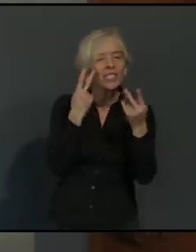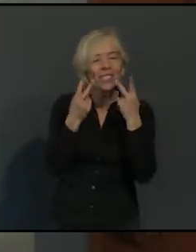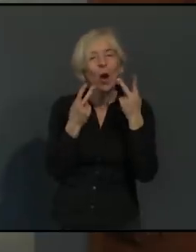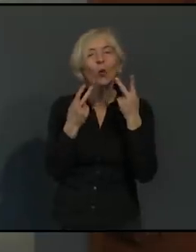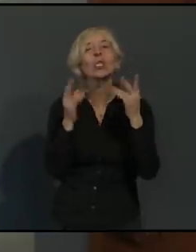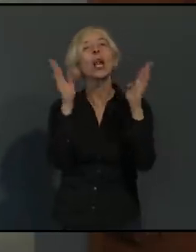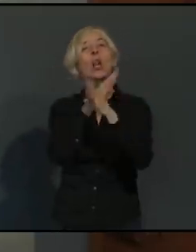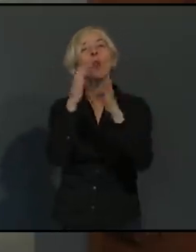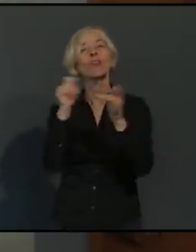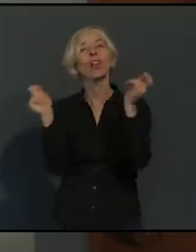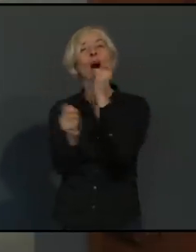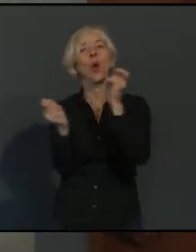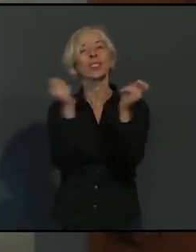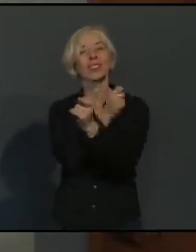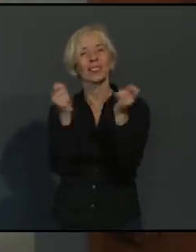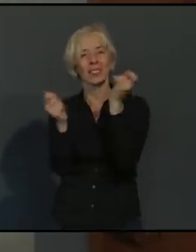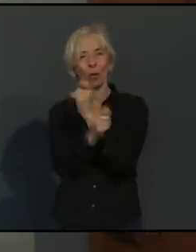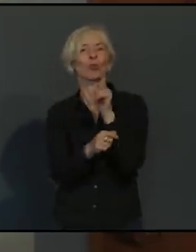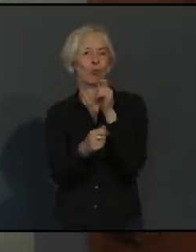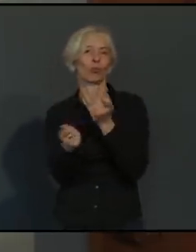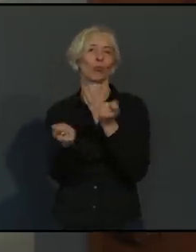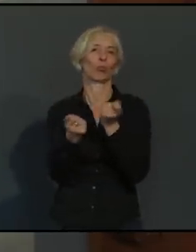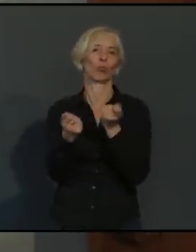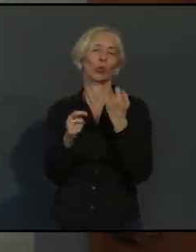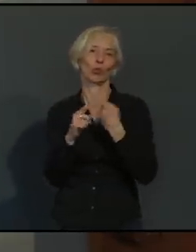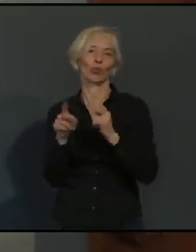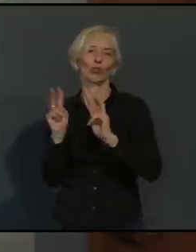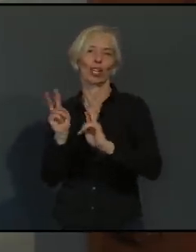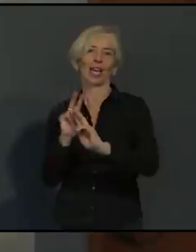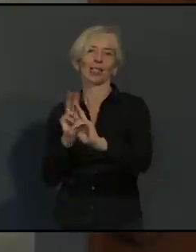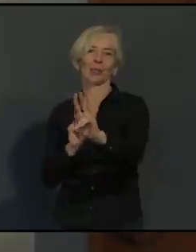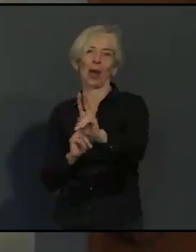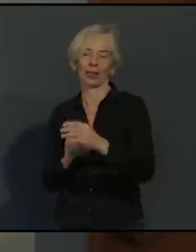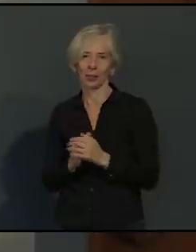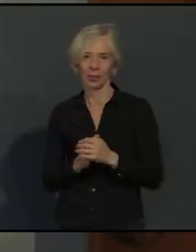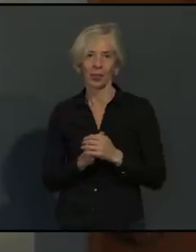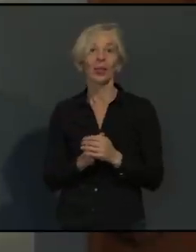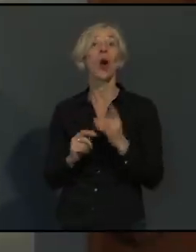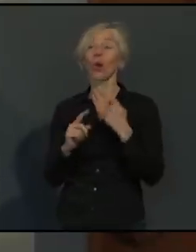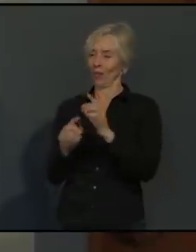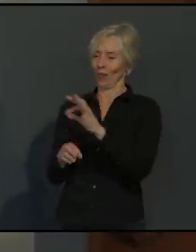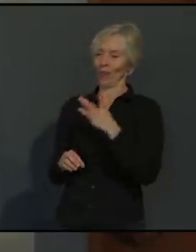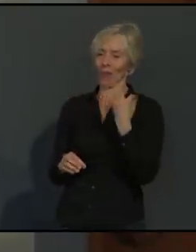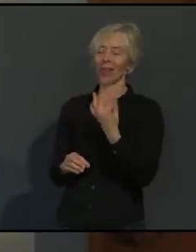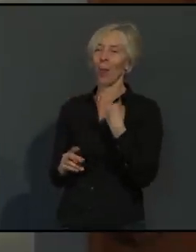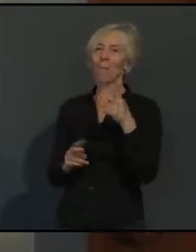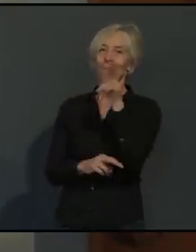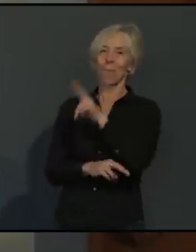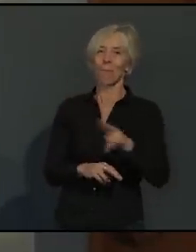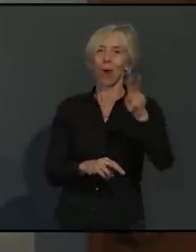ein wichtiges Indiz, nämlich unsere Mitarbeiter sind weitestgehend gesund und die sind natürlich in dieser